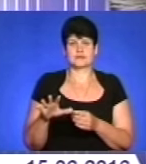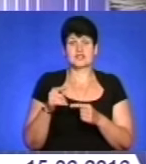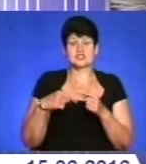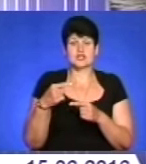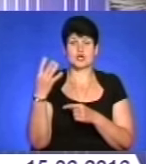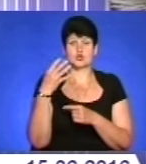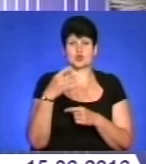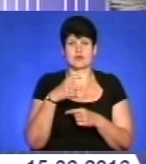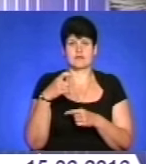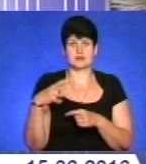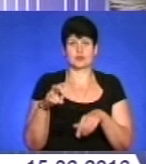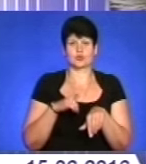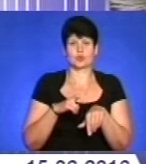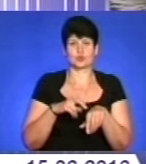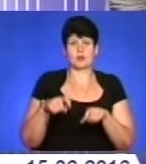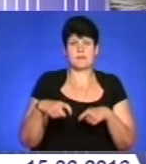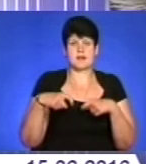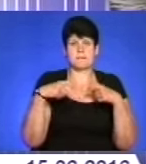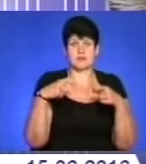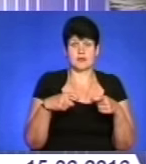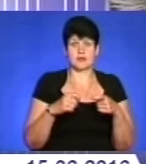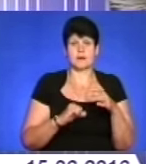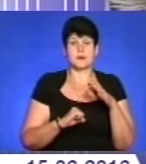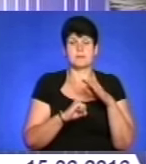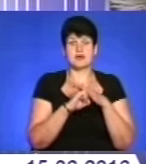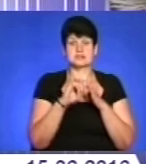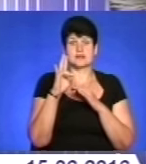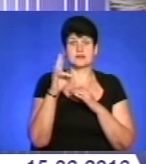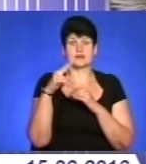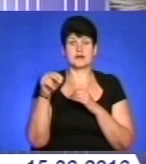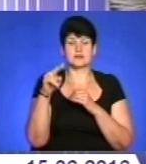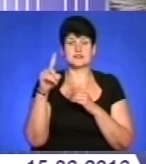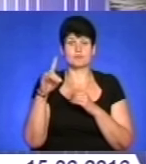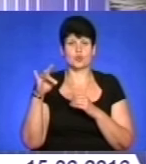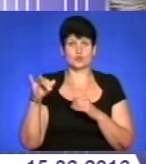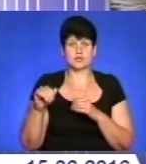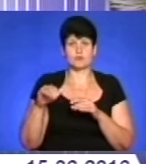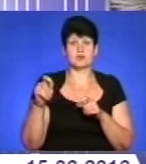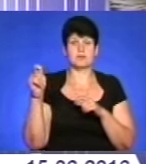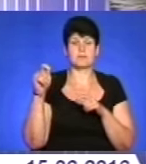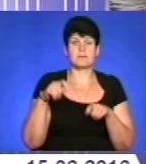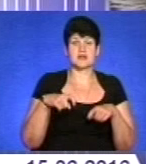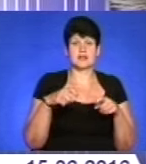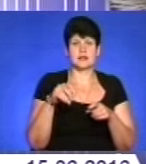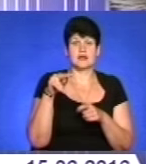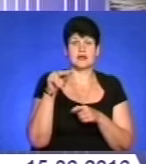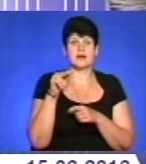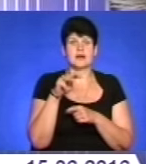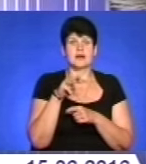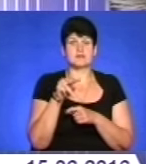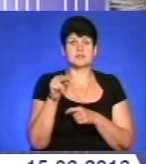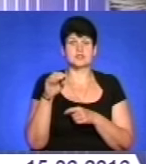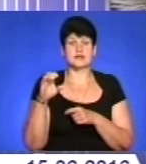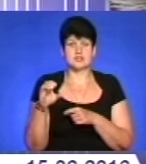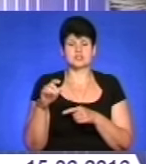сорок хвилин доктор прибіг з бази на збруччі. А потім приїхало вже і МЧС, і швидка, і лікарі,